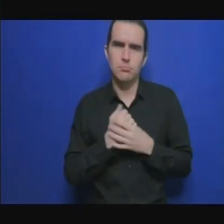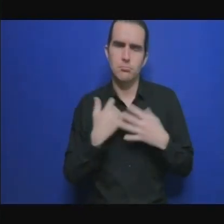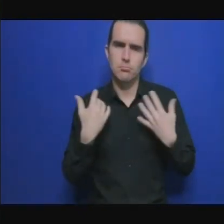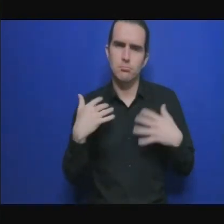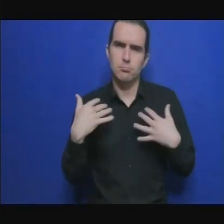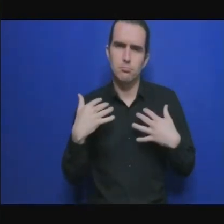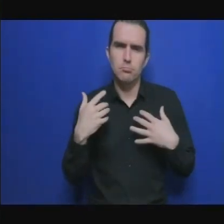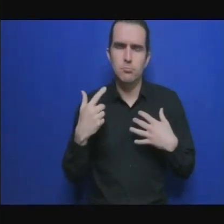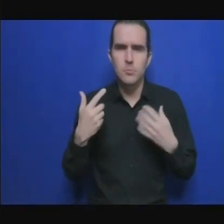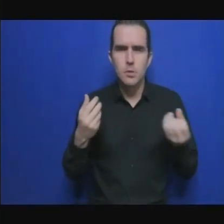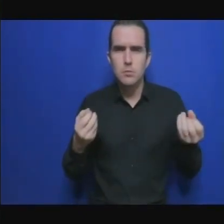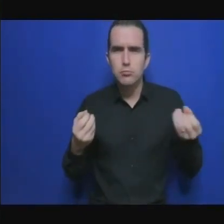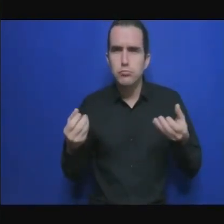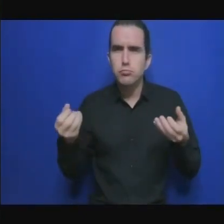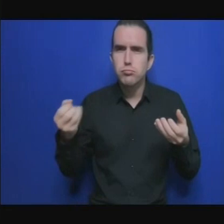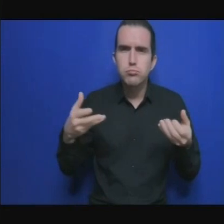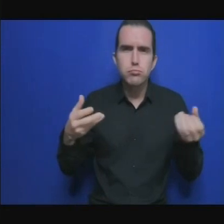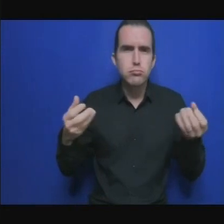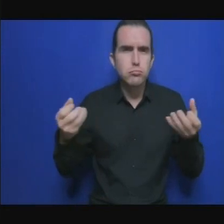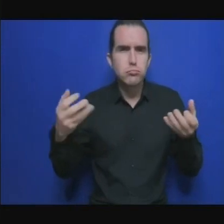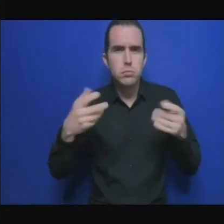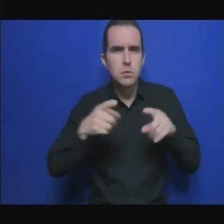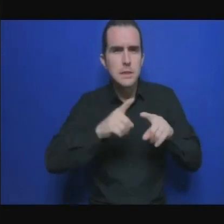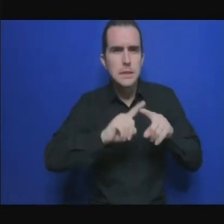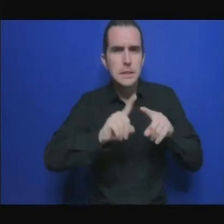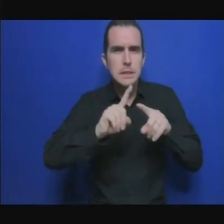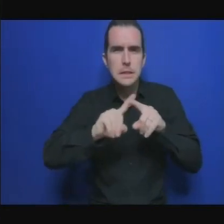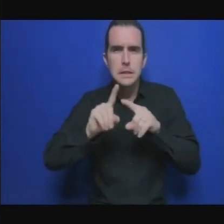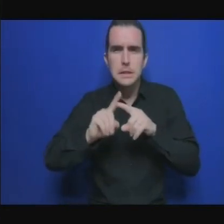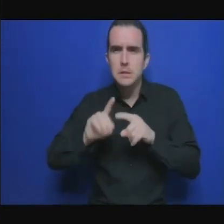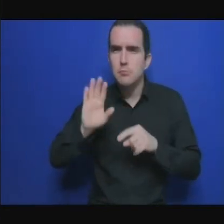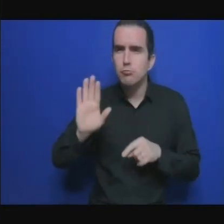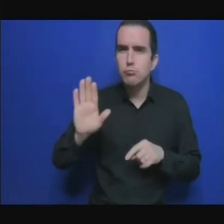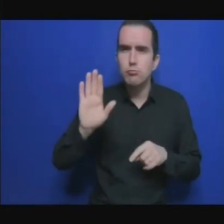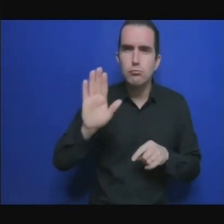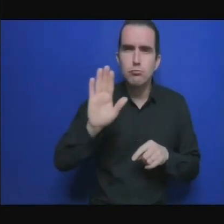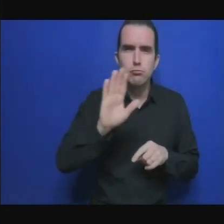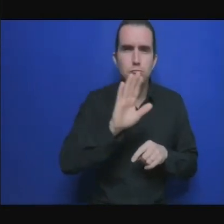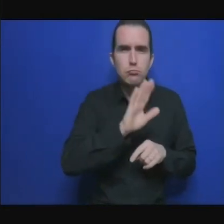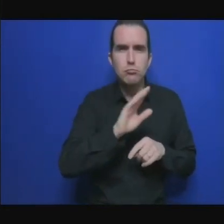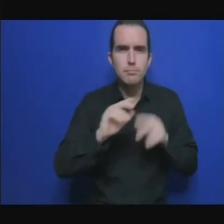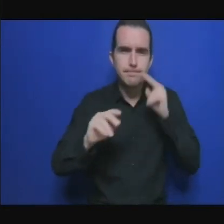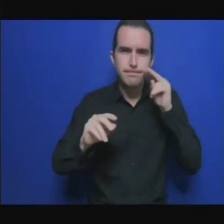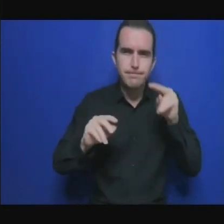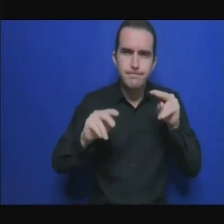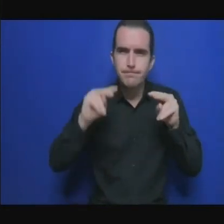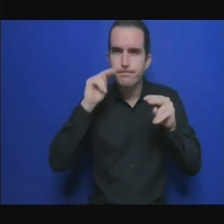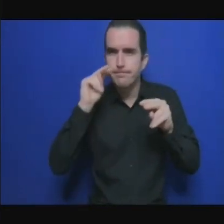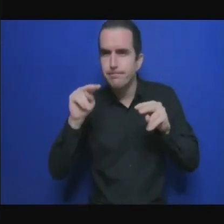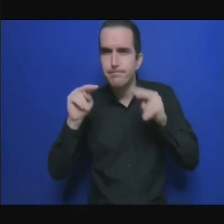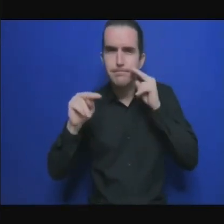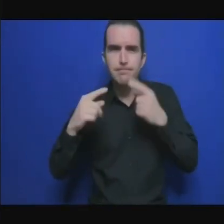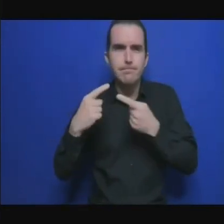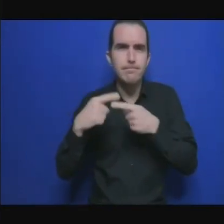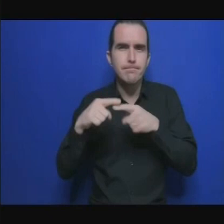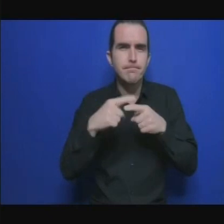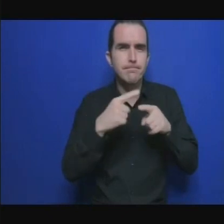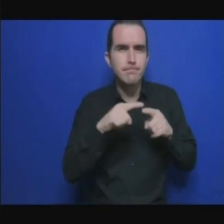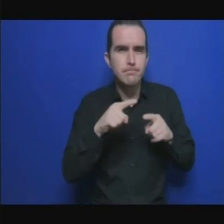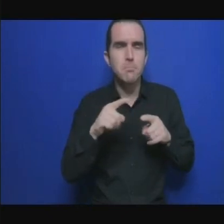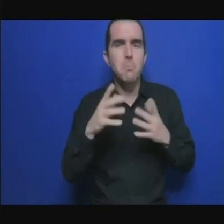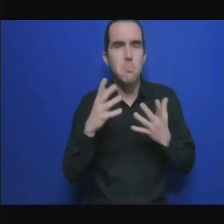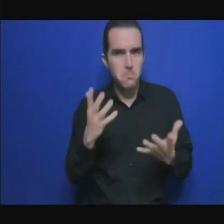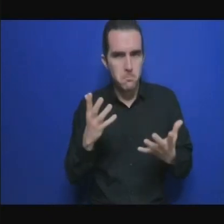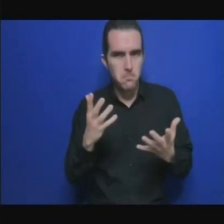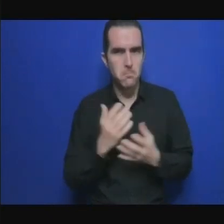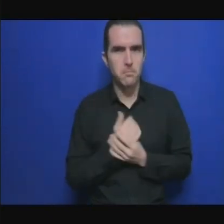pour la réunion d'aujourd'hui il signale qu'il y a des problèmes et des défis divers et donc nous devons nous concentrer sur les éléments suivants